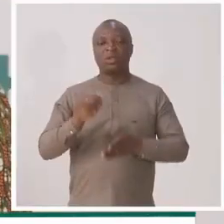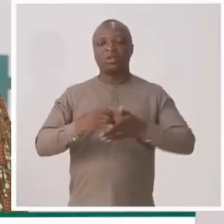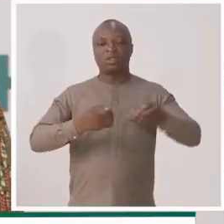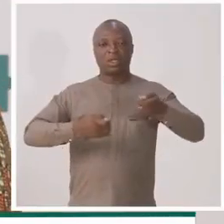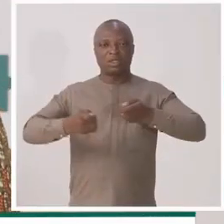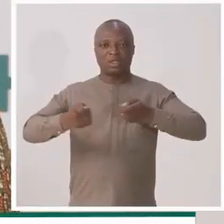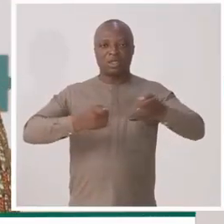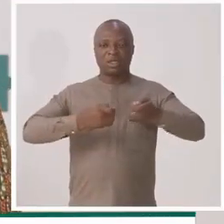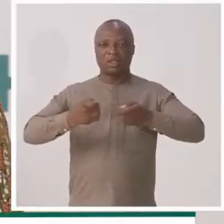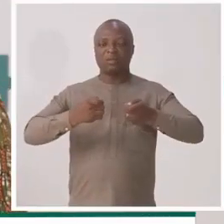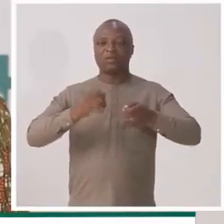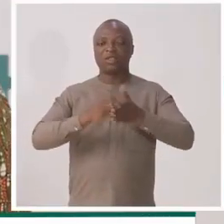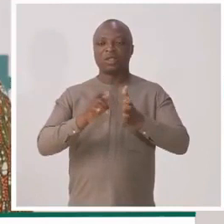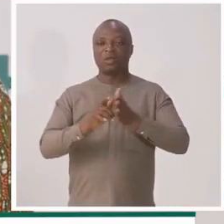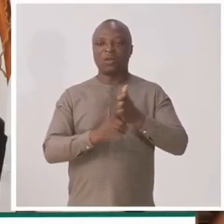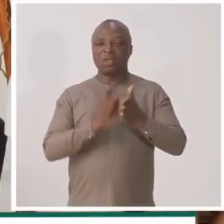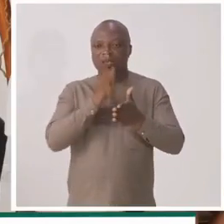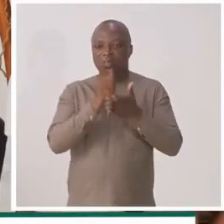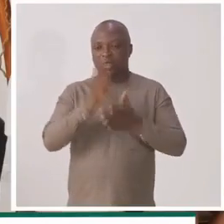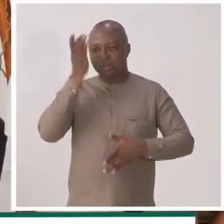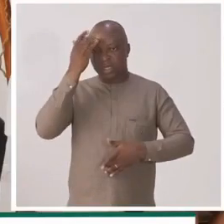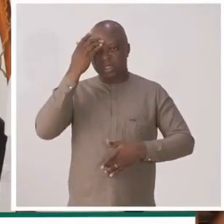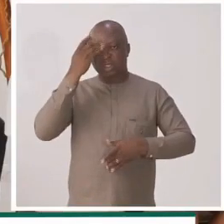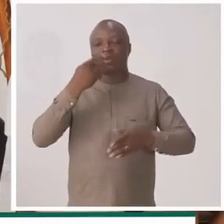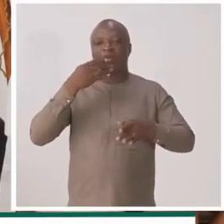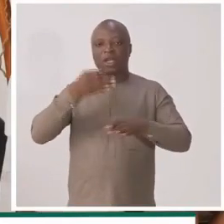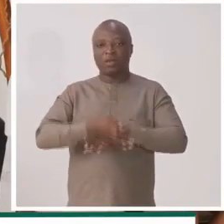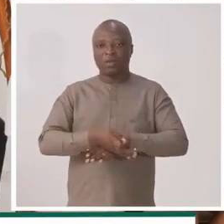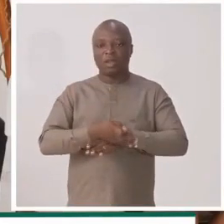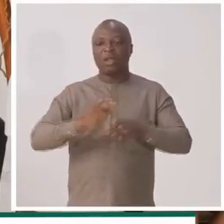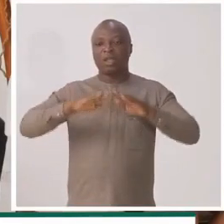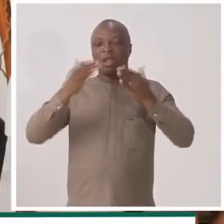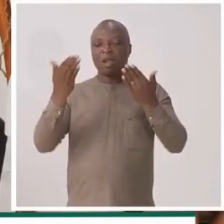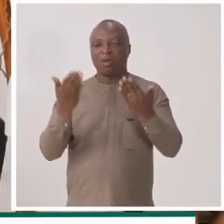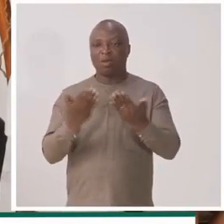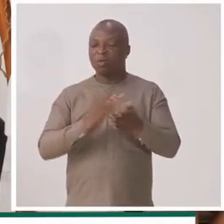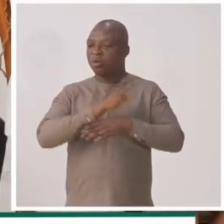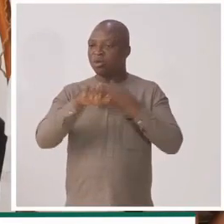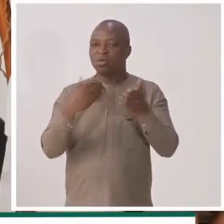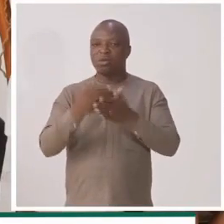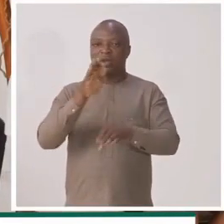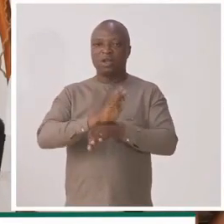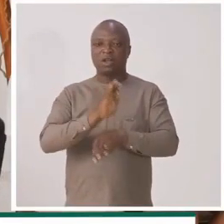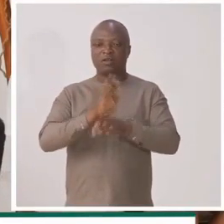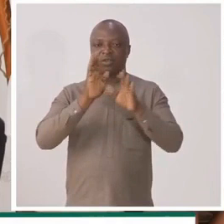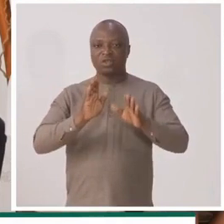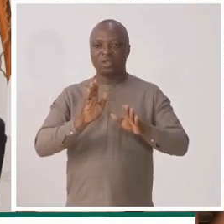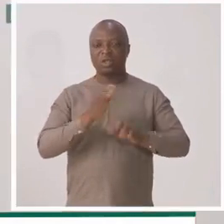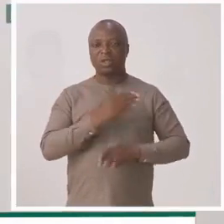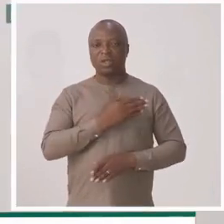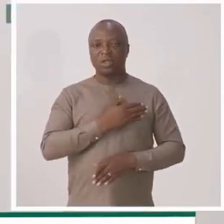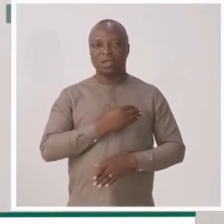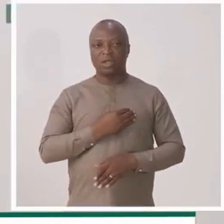gère le régime d'assurance maladie obligatoire et qui englobe donc tous les fonctionnaires. Et